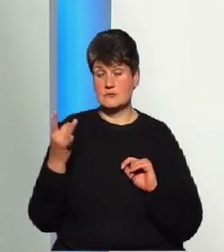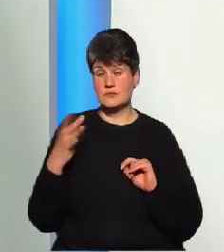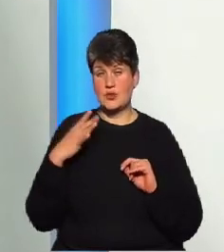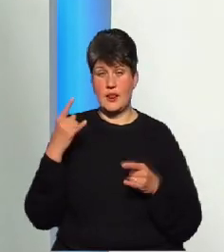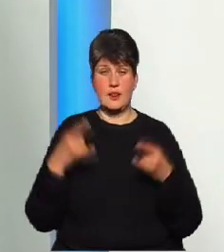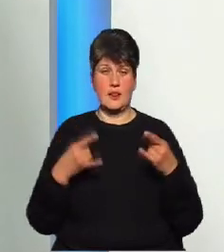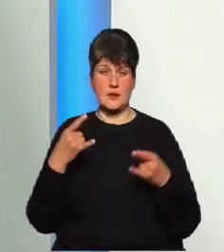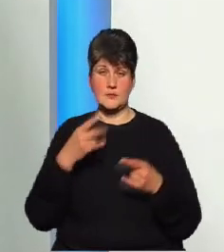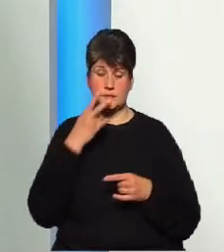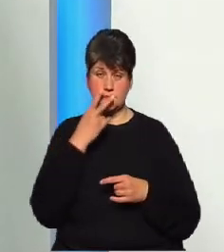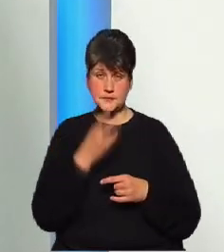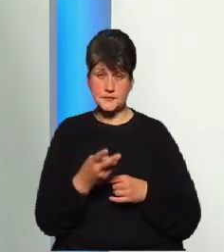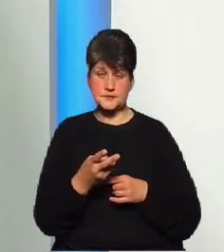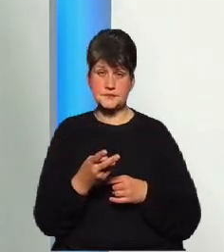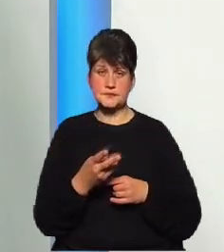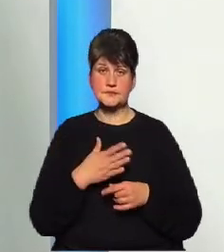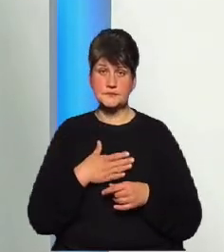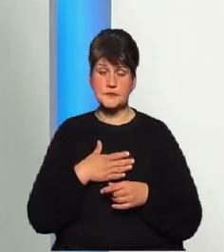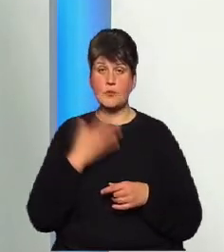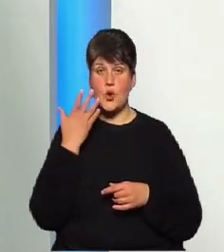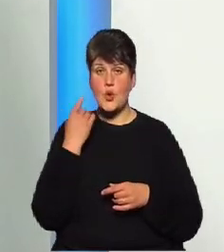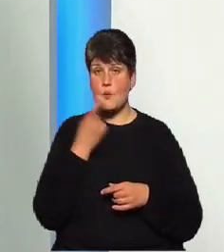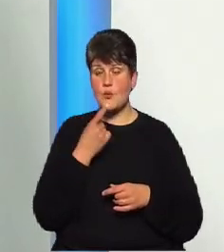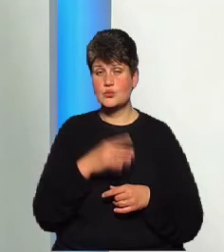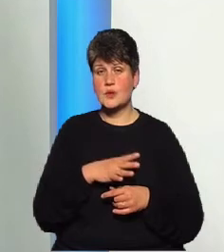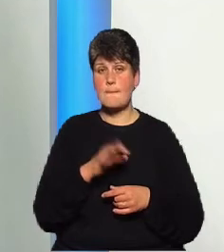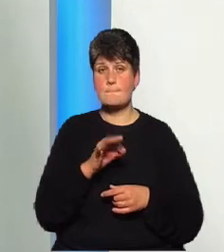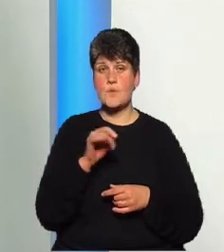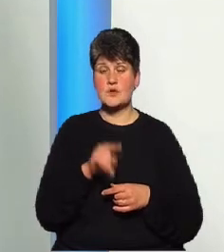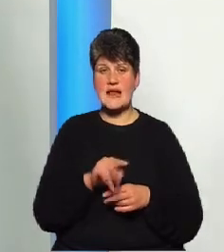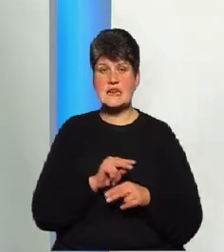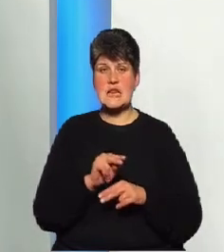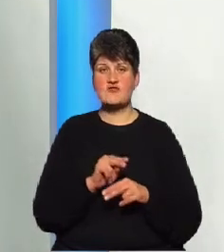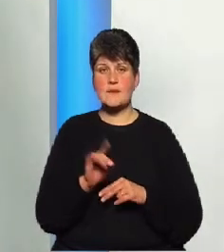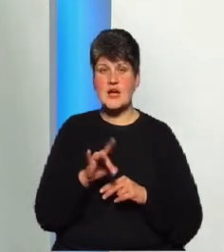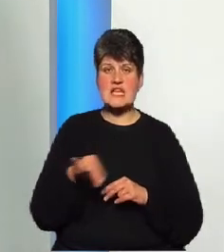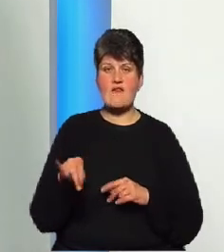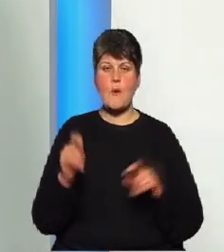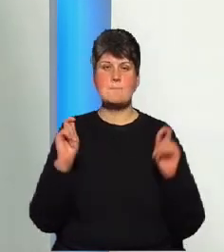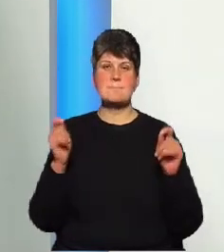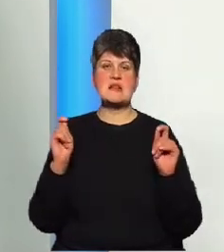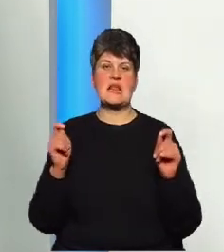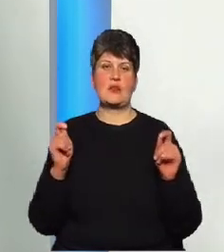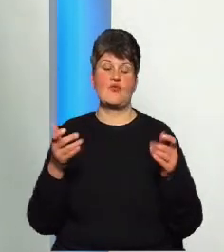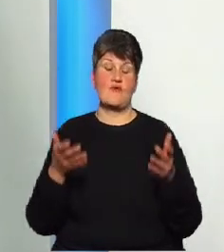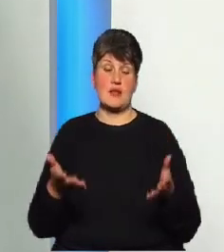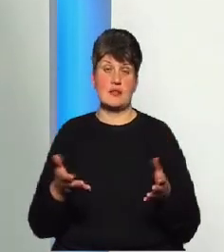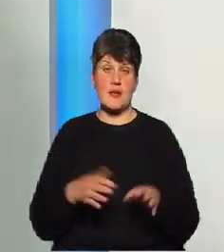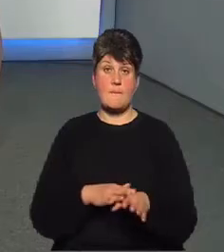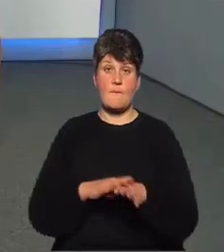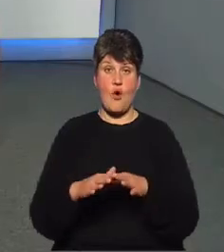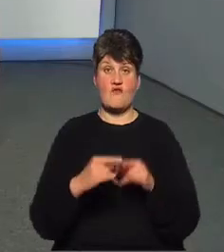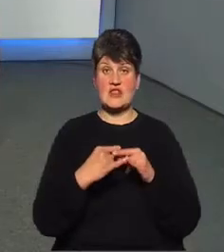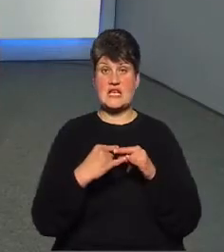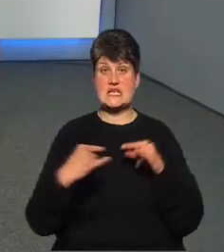телебаченні нашому, коли мова йшла про те, що навчимо Європу бенкетувати. І от повний стіл, застіл, їж, пей,